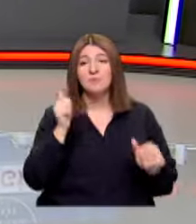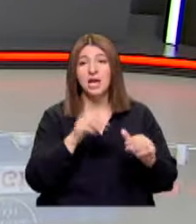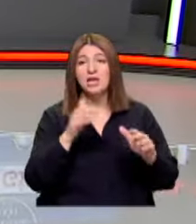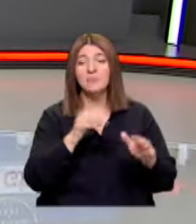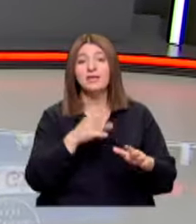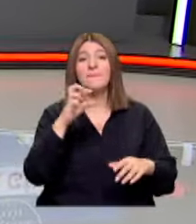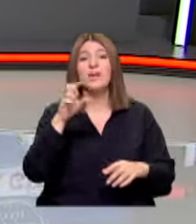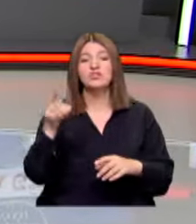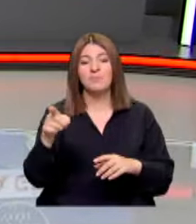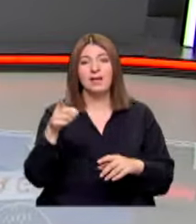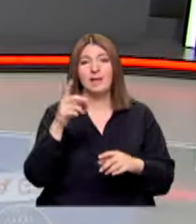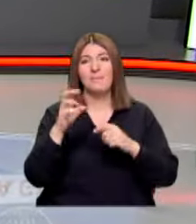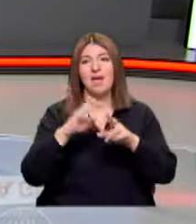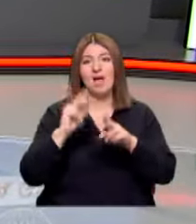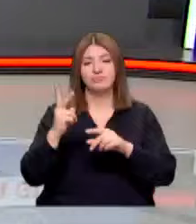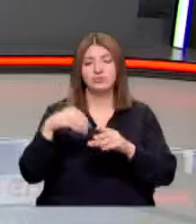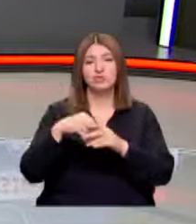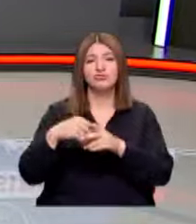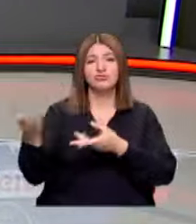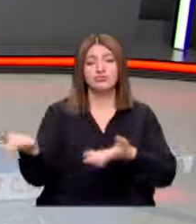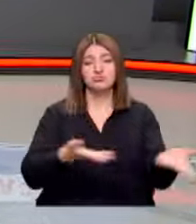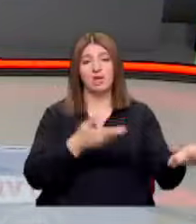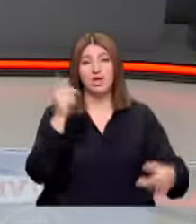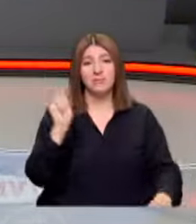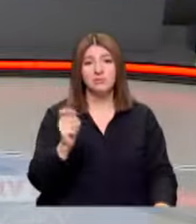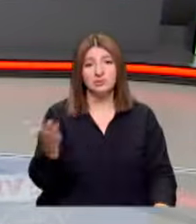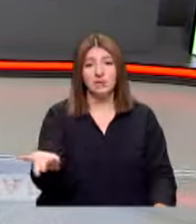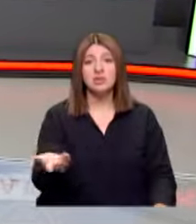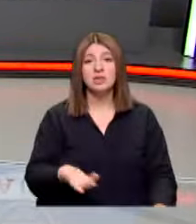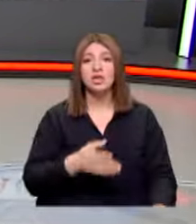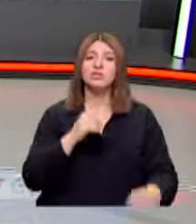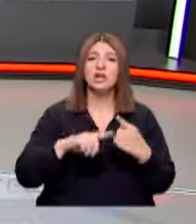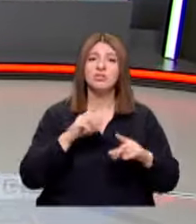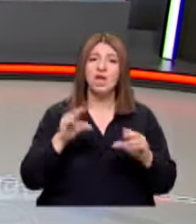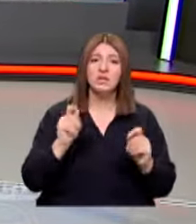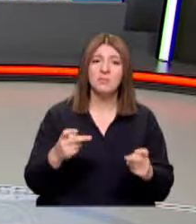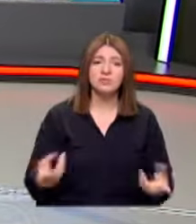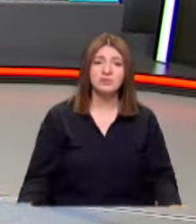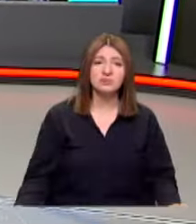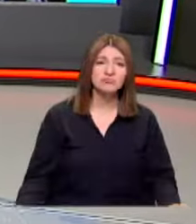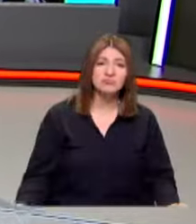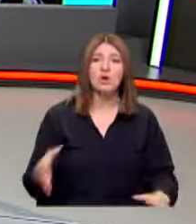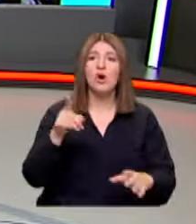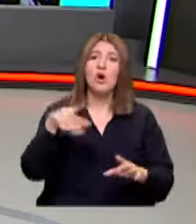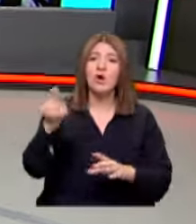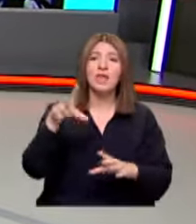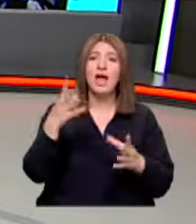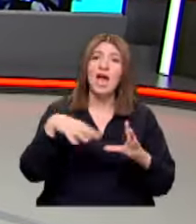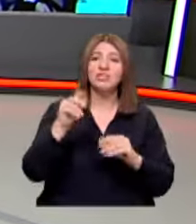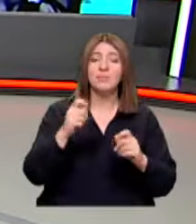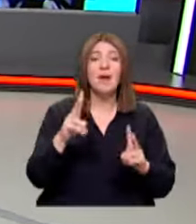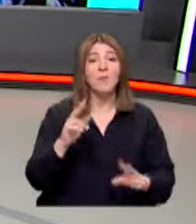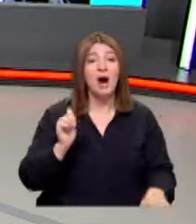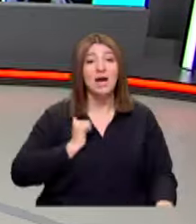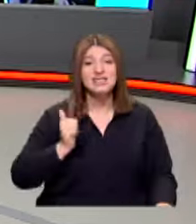peşmergeler için geçit töreni düzenlenmesine izin verdiler O yüzden siyasetçiler her şeyi yapabilir Onlar her şeyi yapabilir ama Türk Silahlı